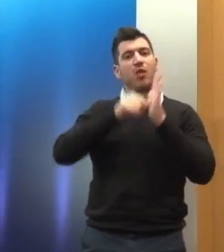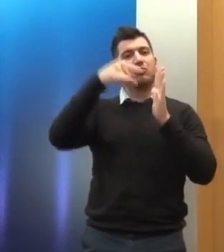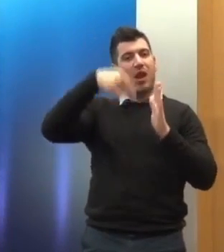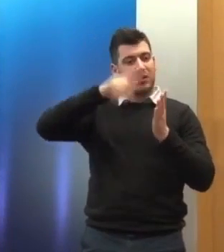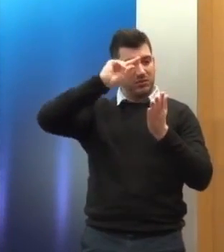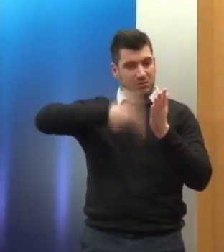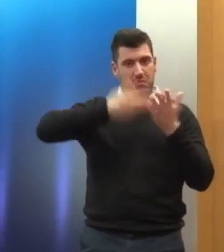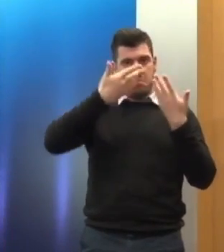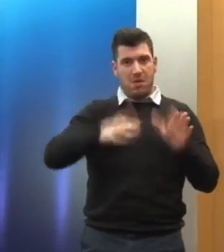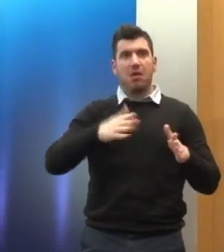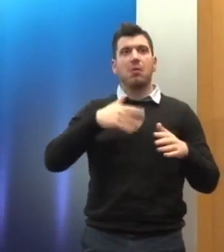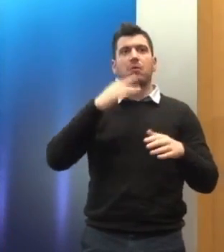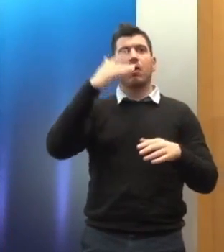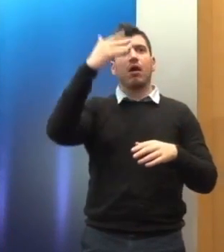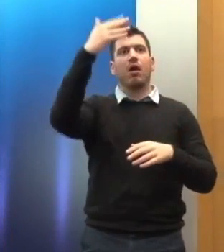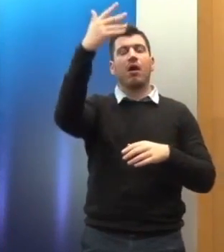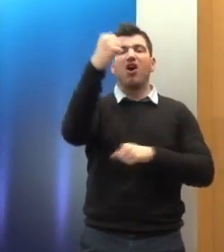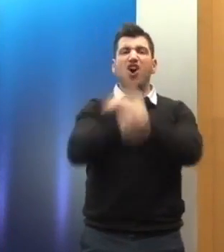αρκεστούμε στην υπογραφή.